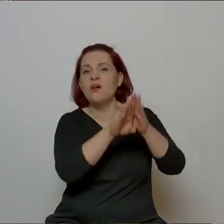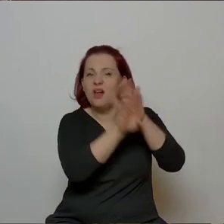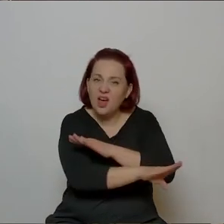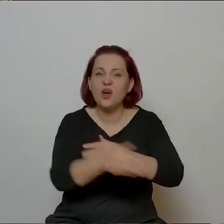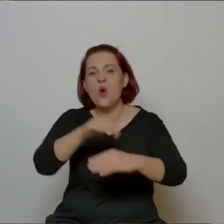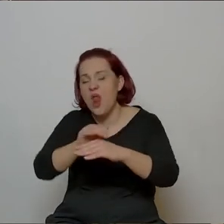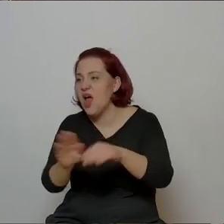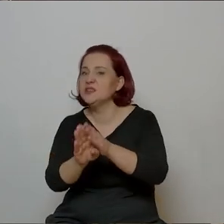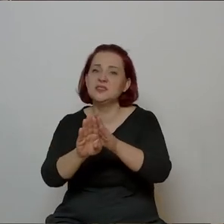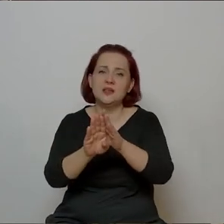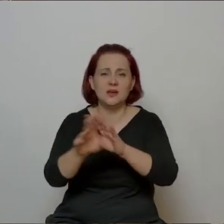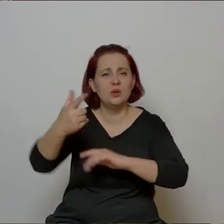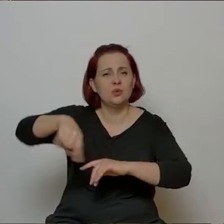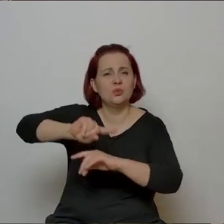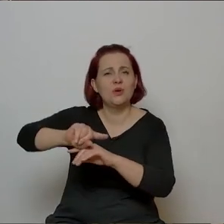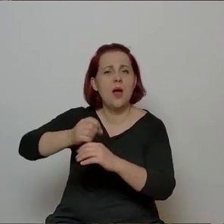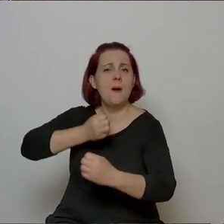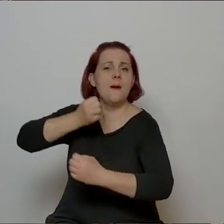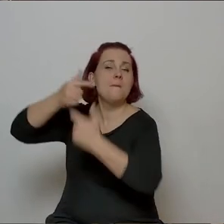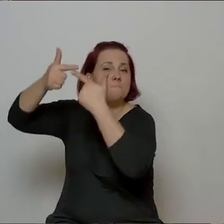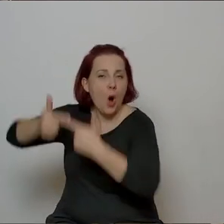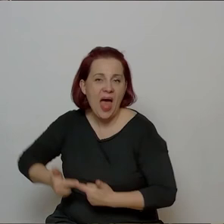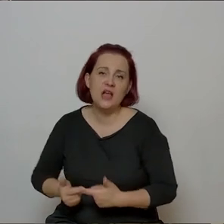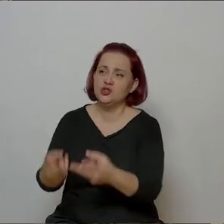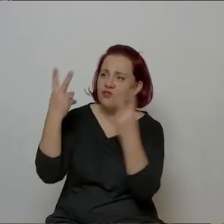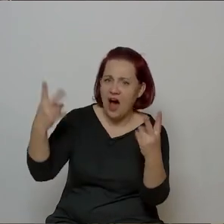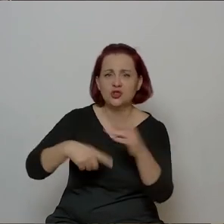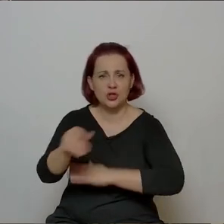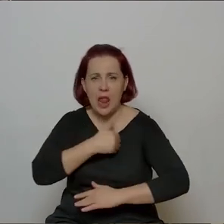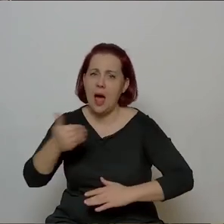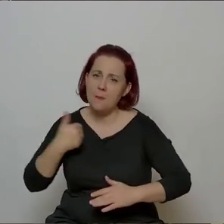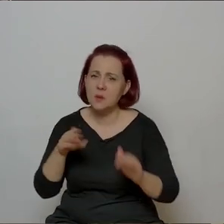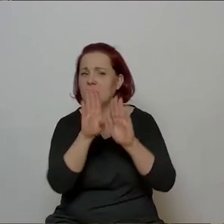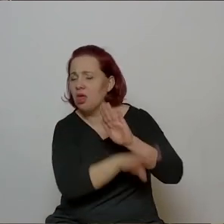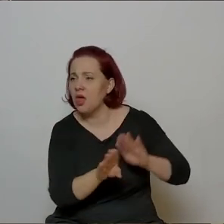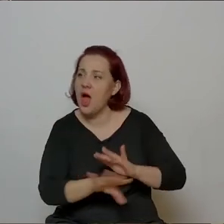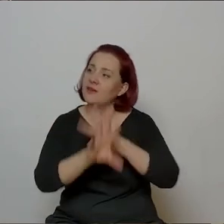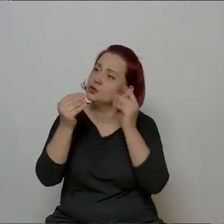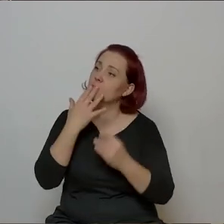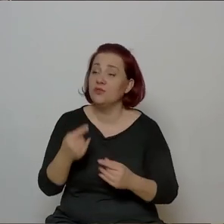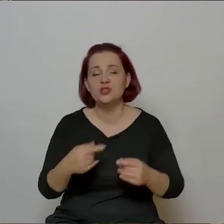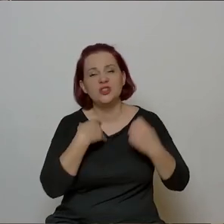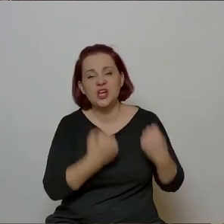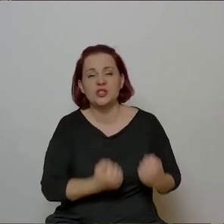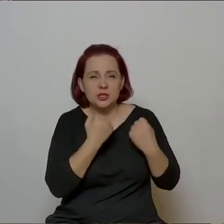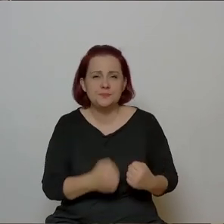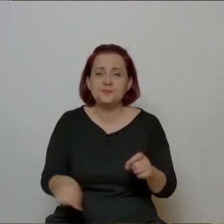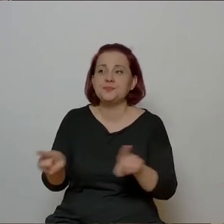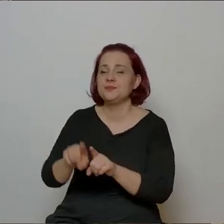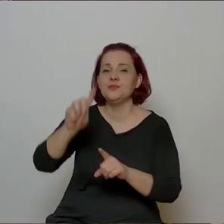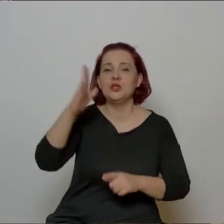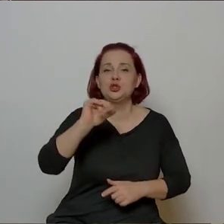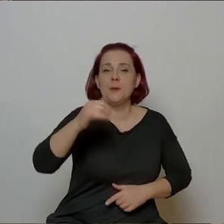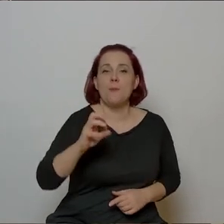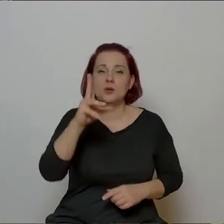kolegów naszych wieszczów też nie bardzo. Potem twierdżono, że jest wszystko ciężkie. Sama Wanda, sama Wisława Szymborska